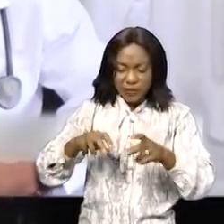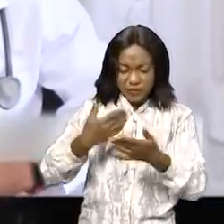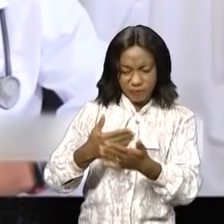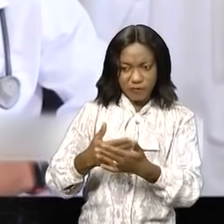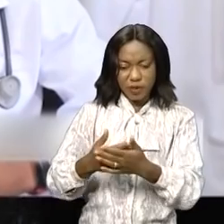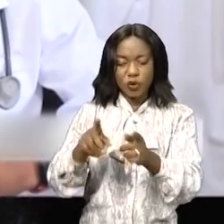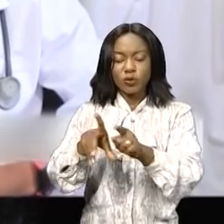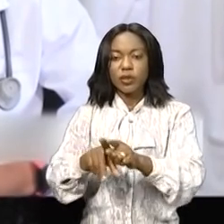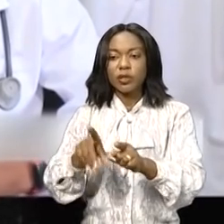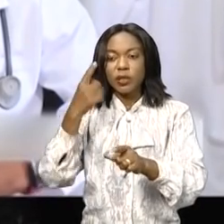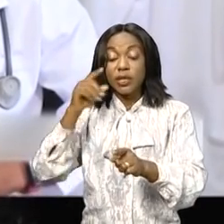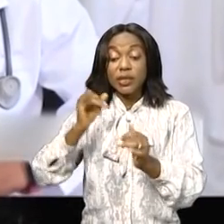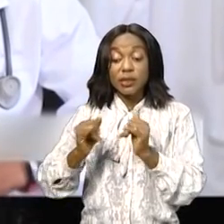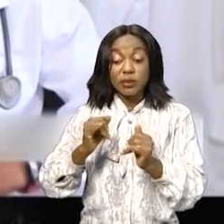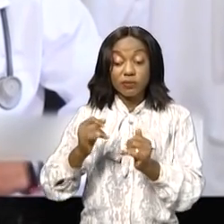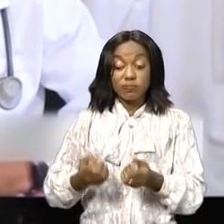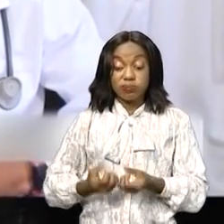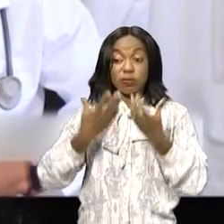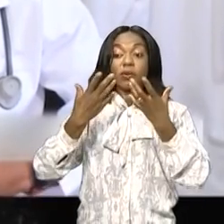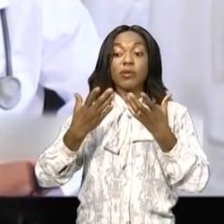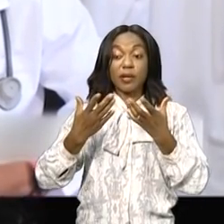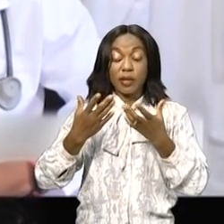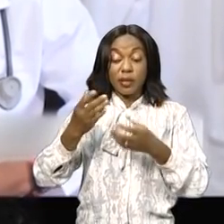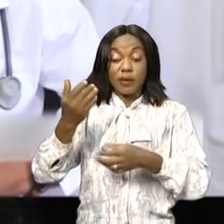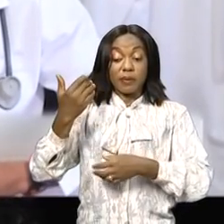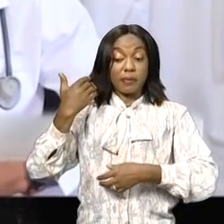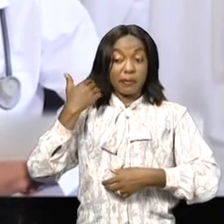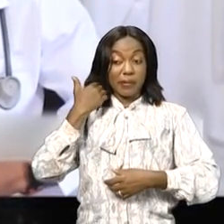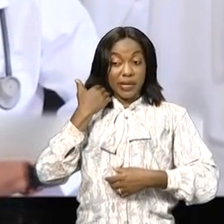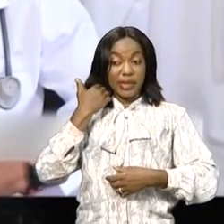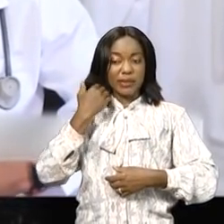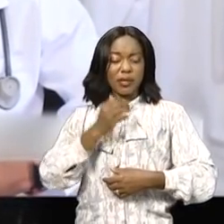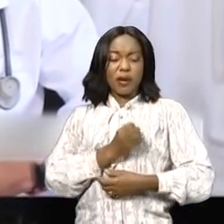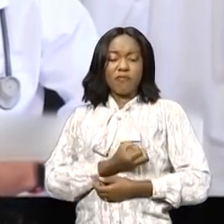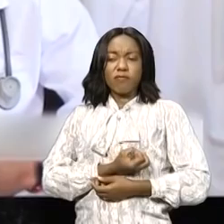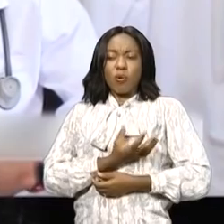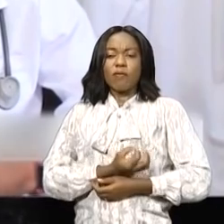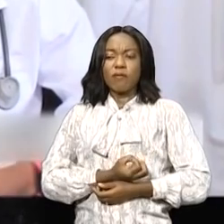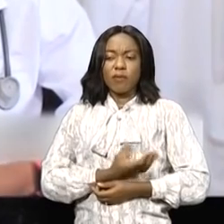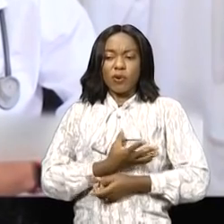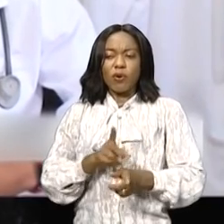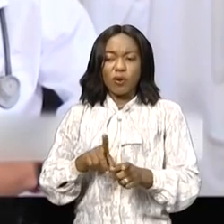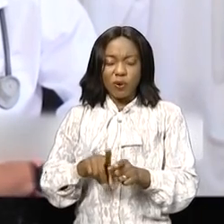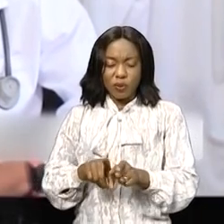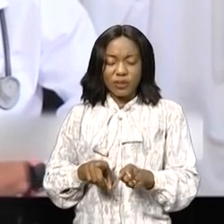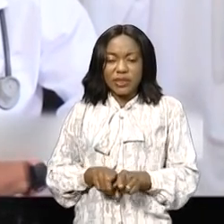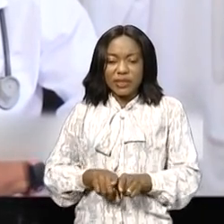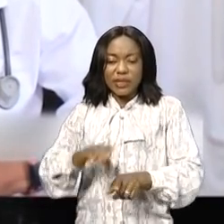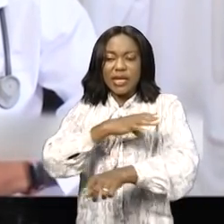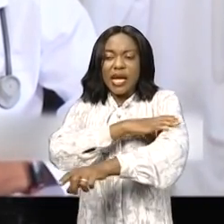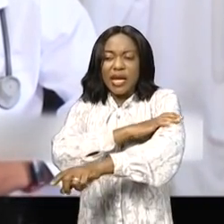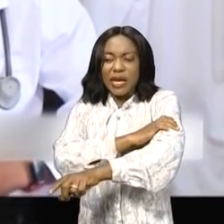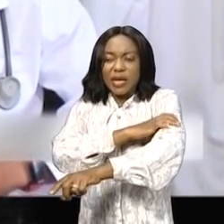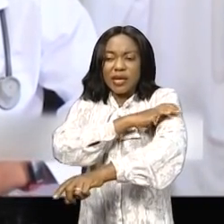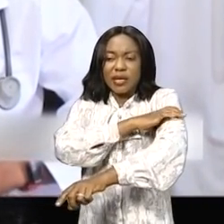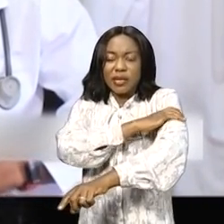patients chez qui on va découvrir des anomalies des problèmes cardiovasculaires et chez qui on aura besoin de compléter un